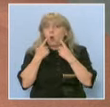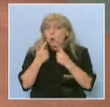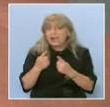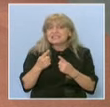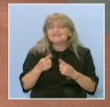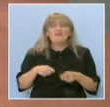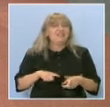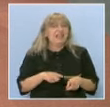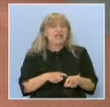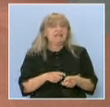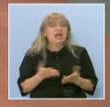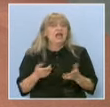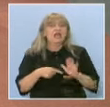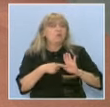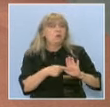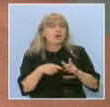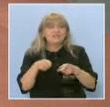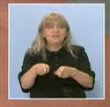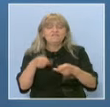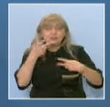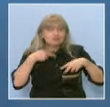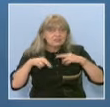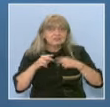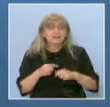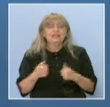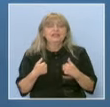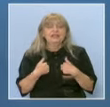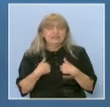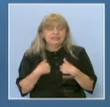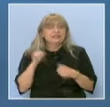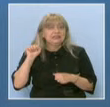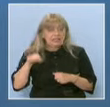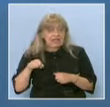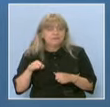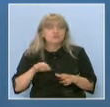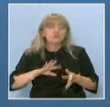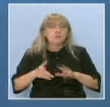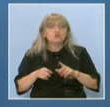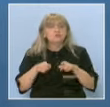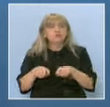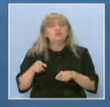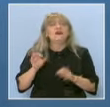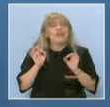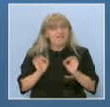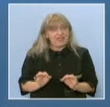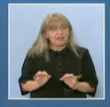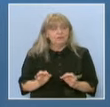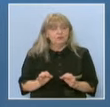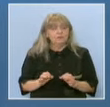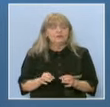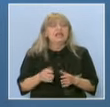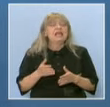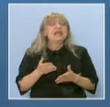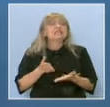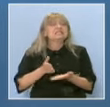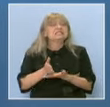показва вашето изследване? Нашето изследване показва всъщност, че да, може би това е вярно, да, може би средата